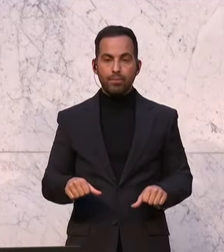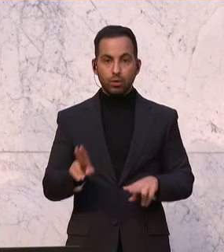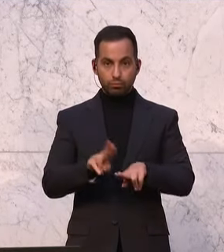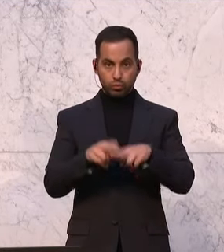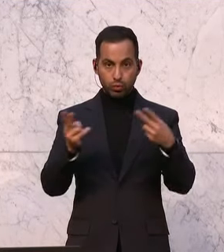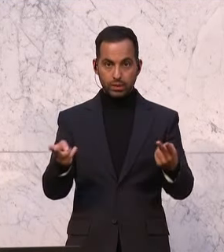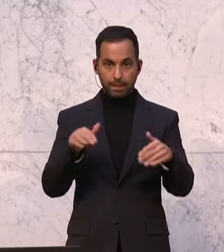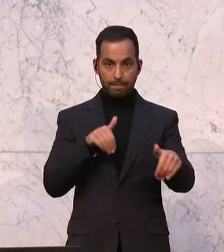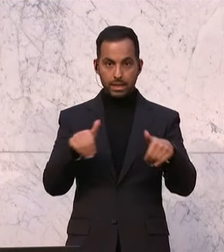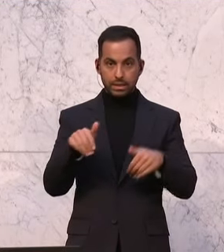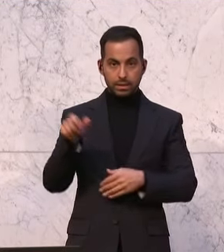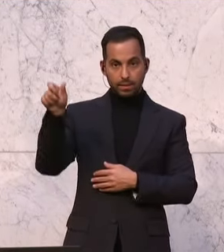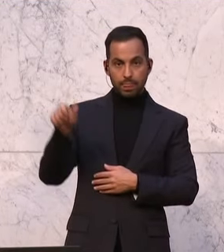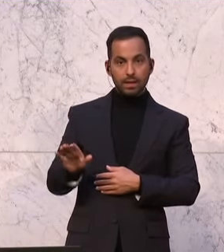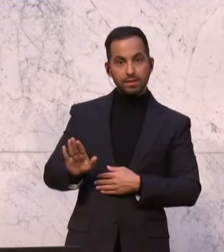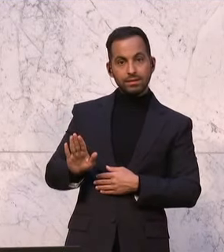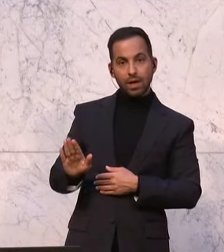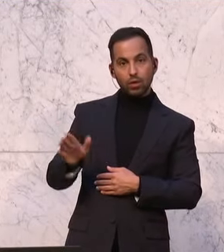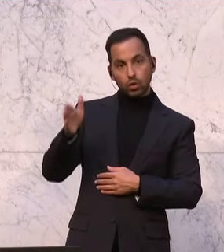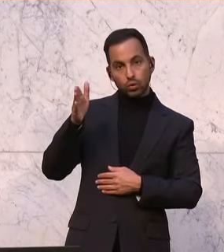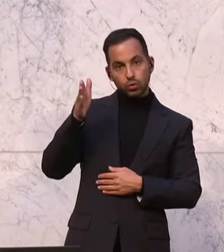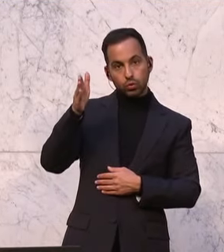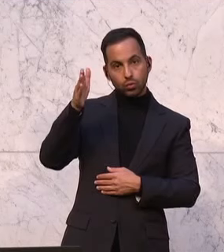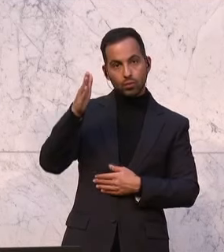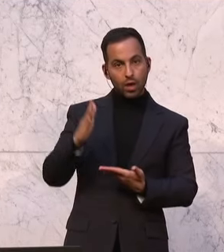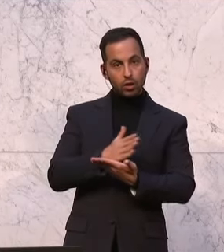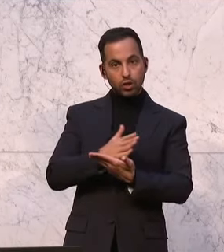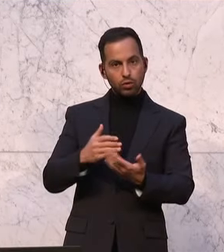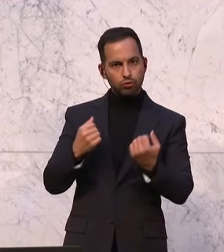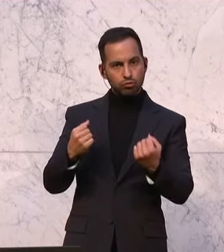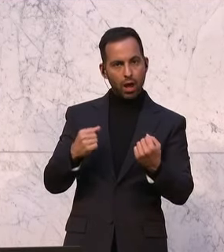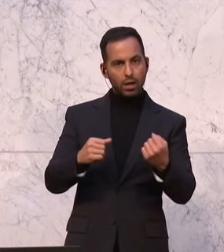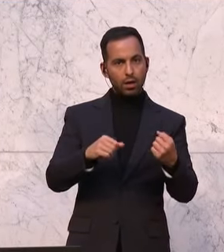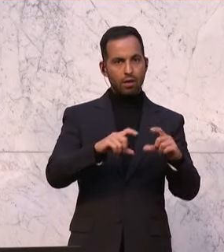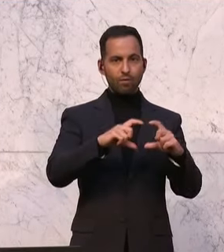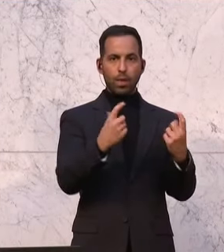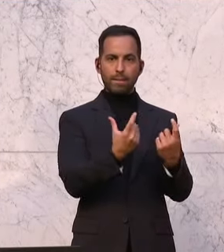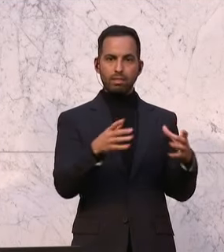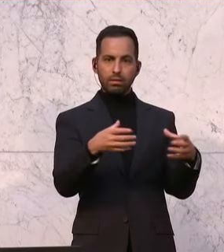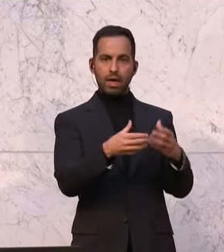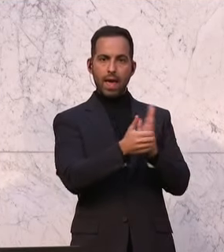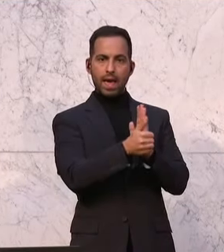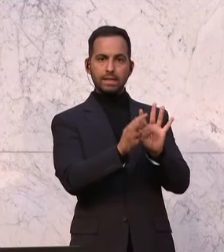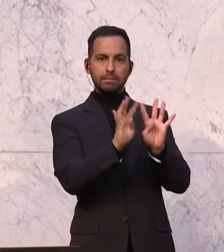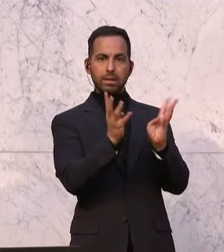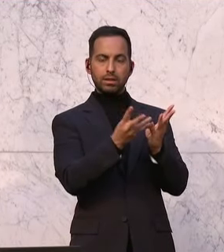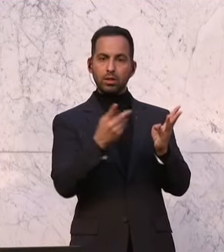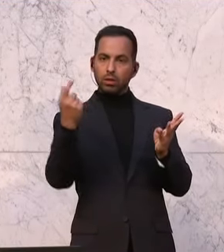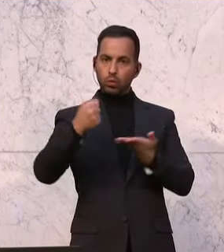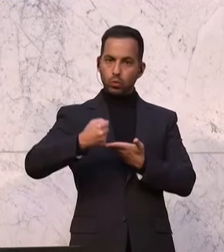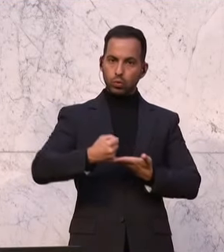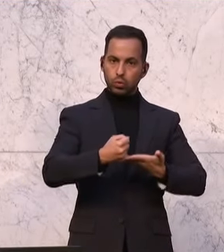seine zukünftigen Entscheidungen auf ein starkes Fundament und einer breiten Expertise stützen.